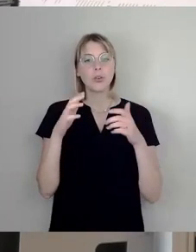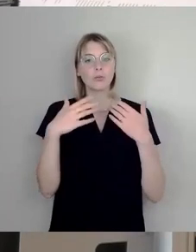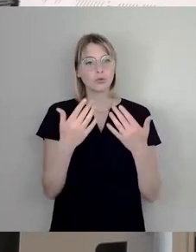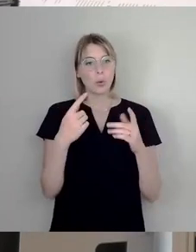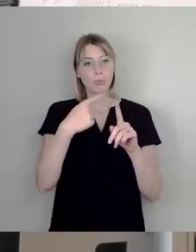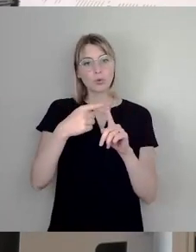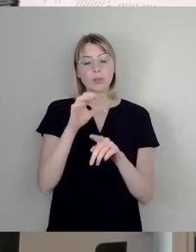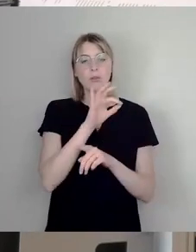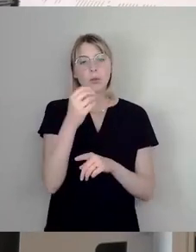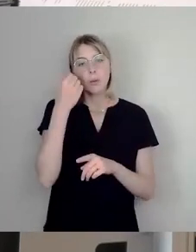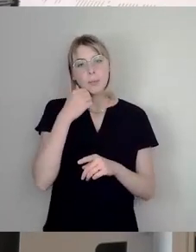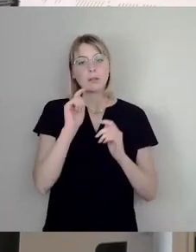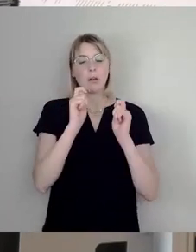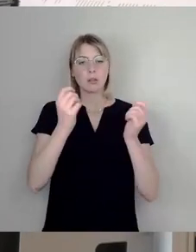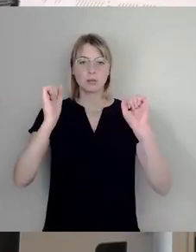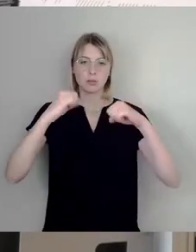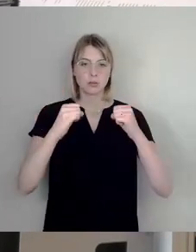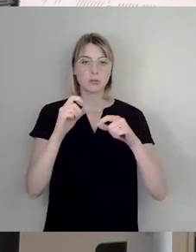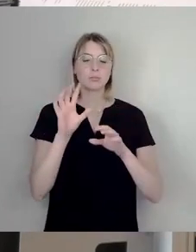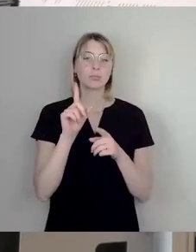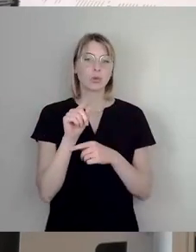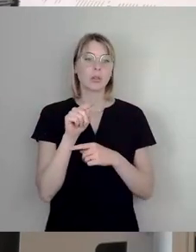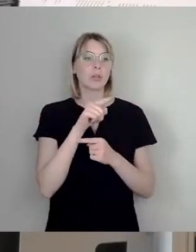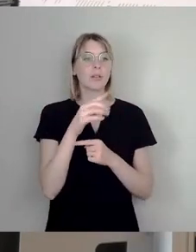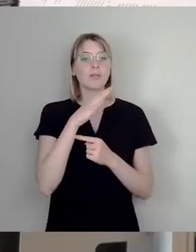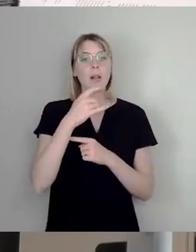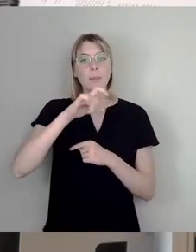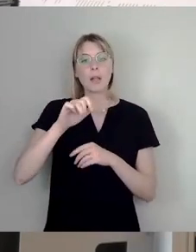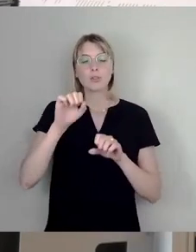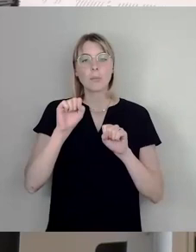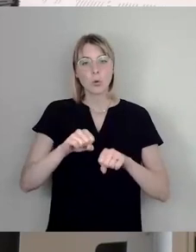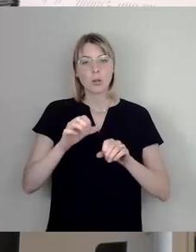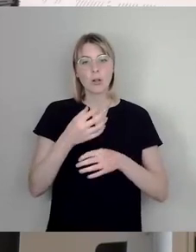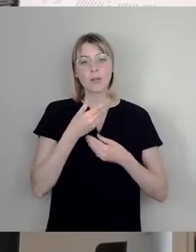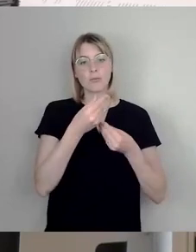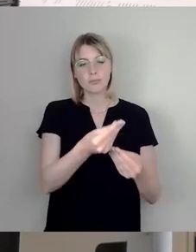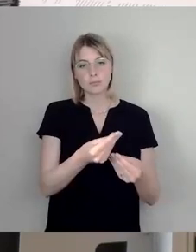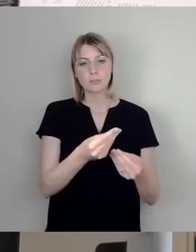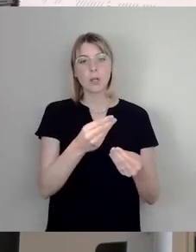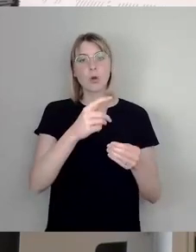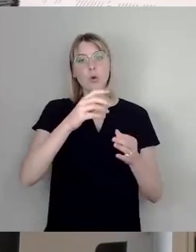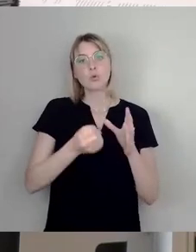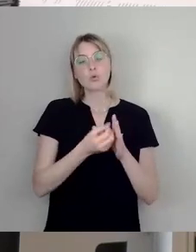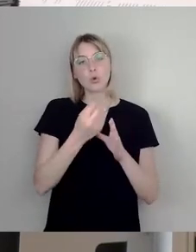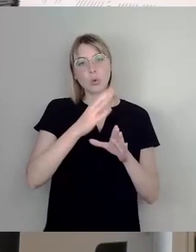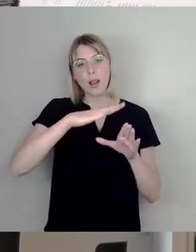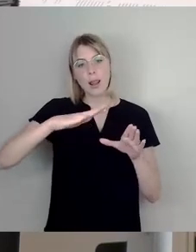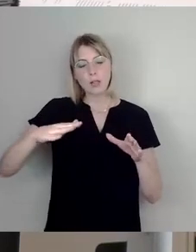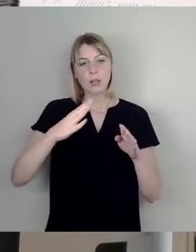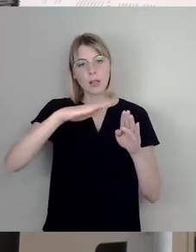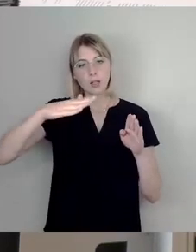sorgen Sie dafür, dass viele Menschen die Möglichkeit erhalten, die Kulturlandschaft dieser Stadt mitzugestalten.